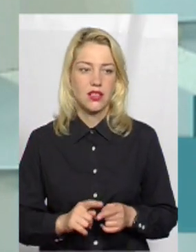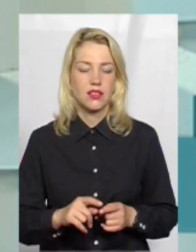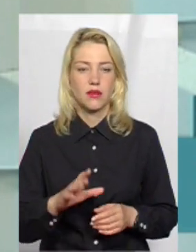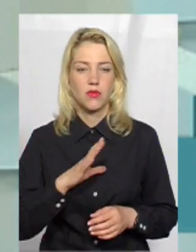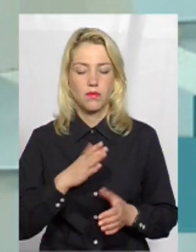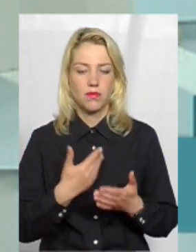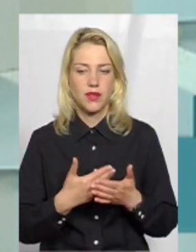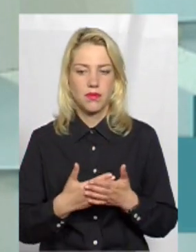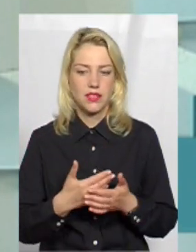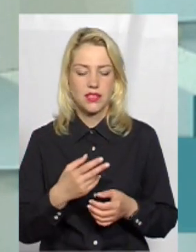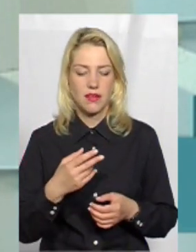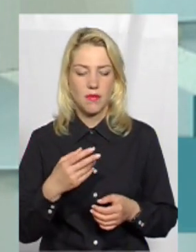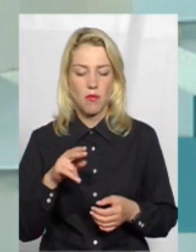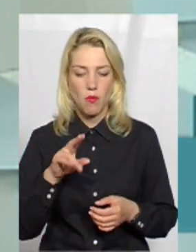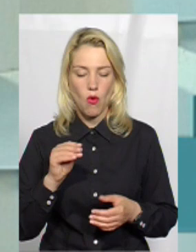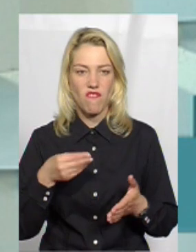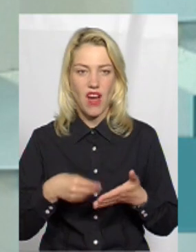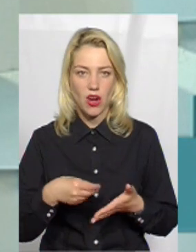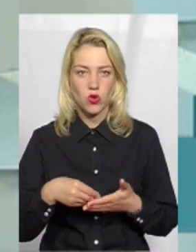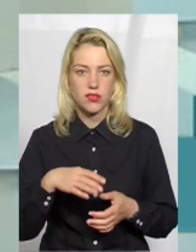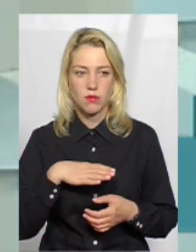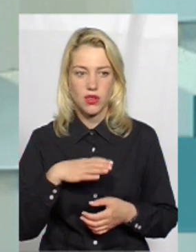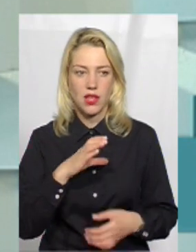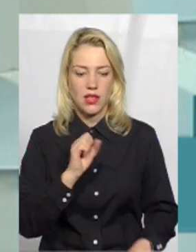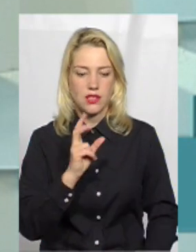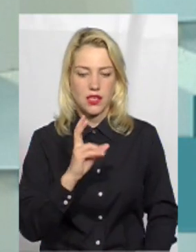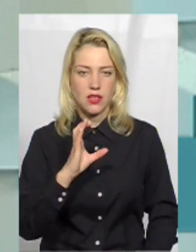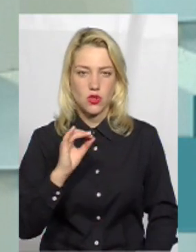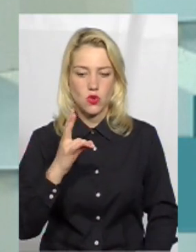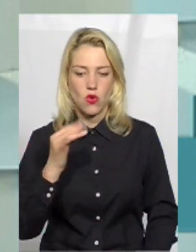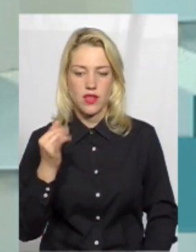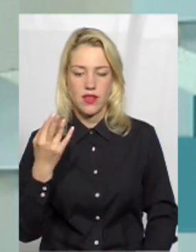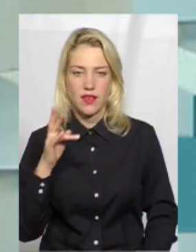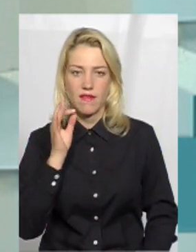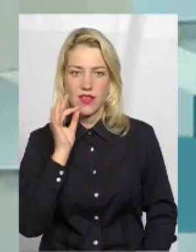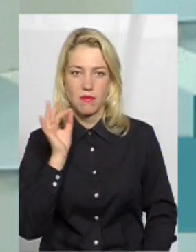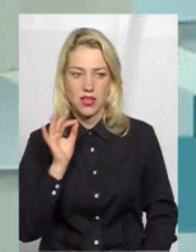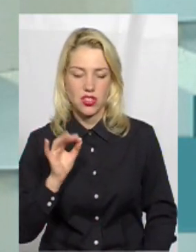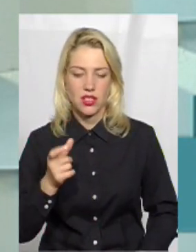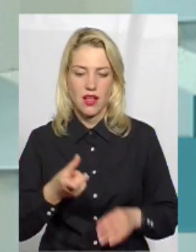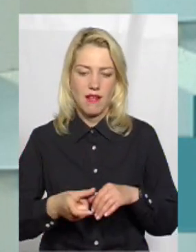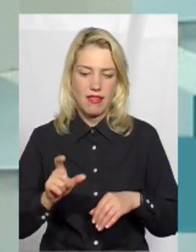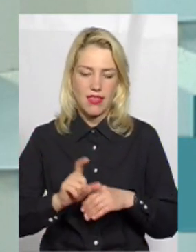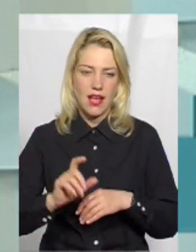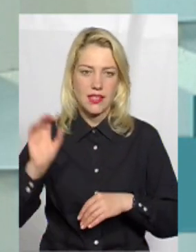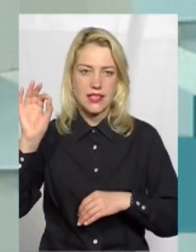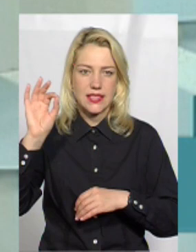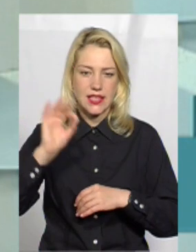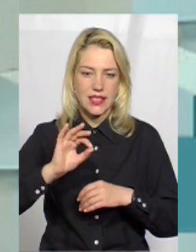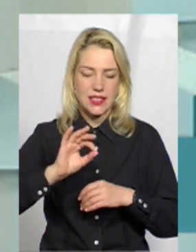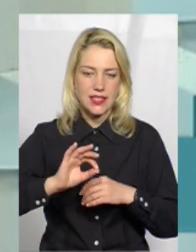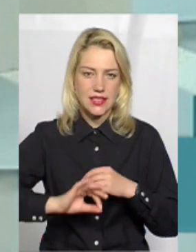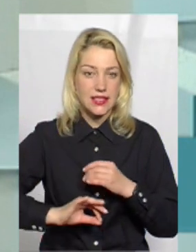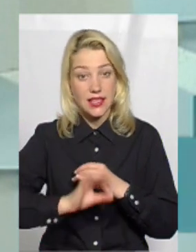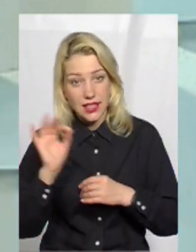Така ж приблизно по вартості була Саксонія в Німеччині, найсхідніша провинція. Ну, але це